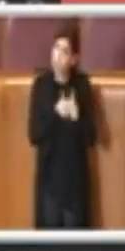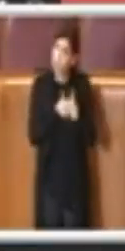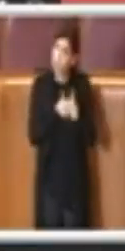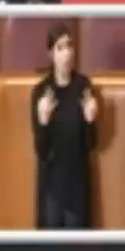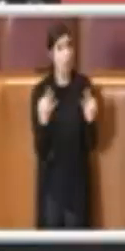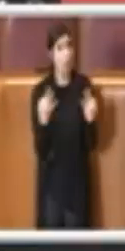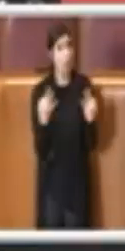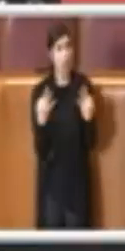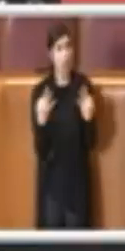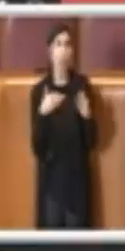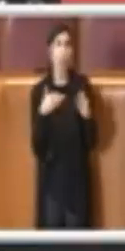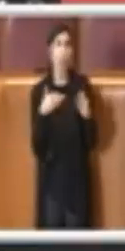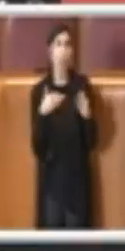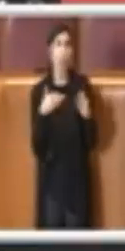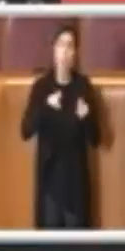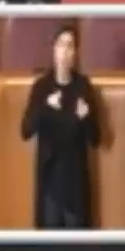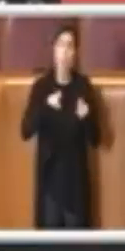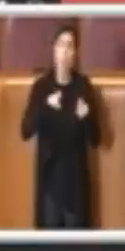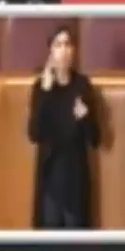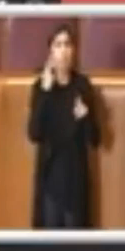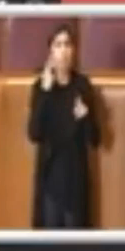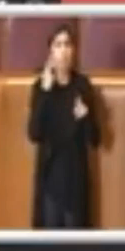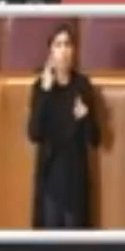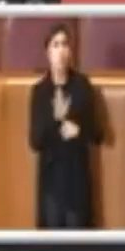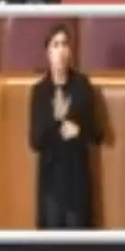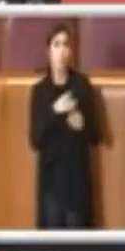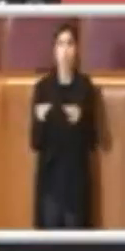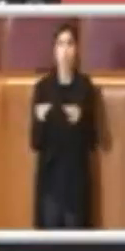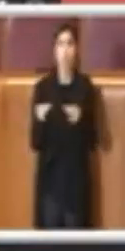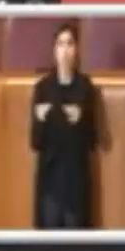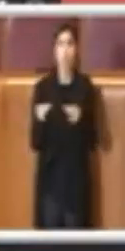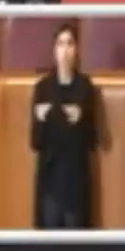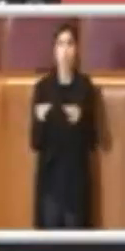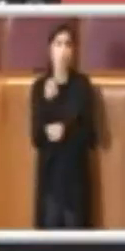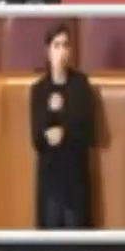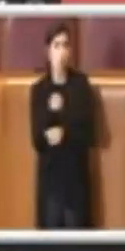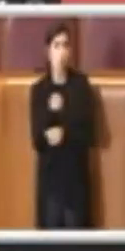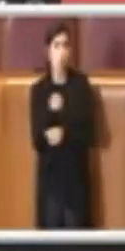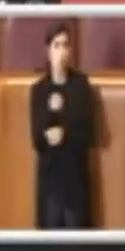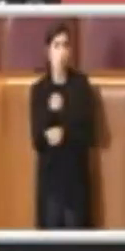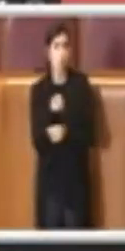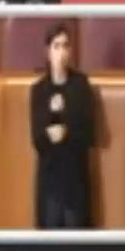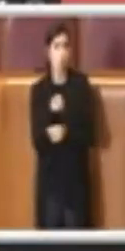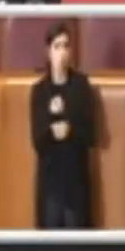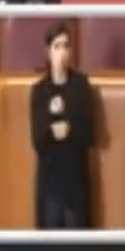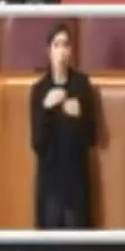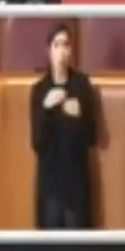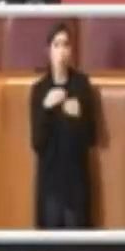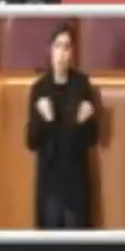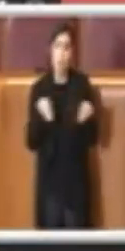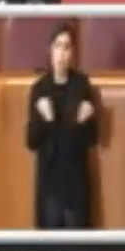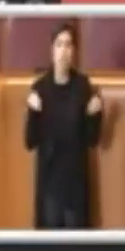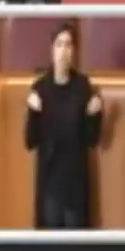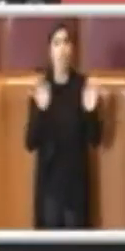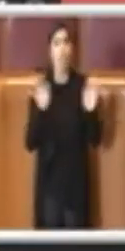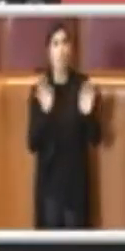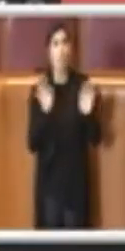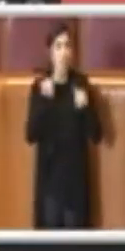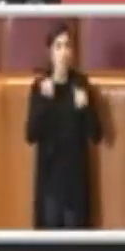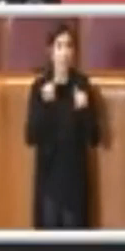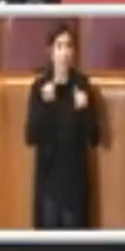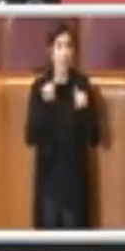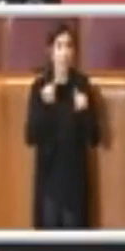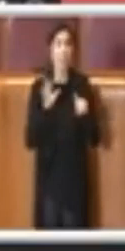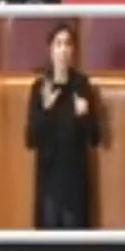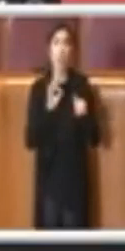sanitarie e la mostra, come poi sono andate la mostra del cinema di Venezia e la festival del cinema di Roma,